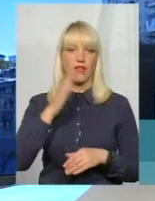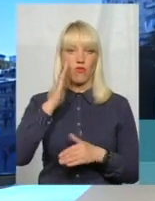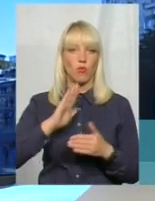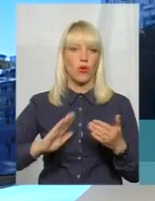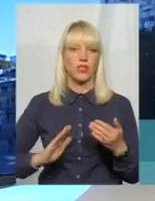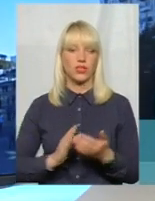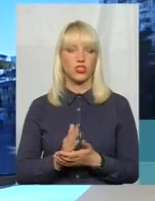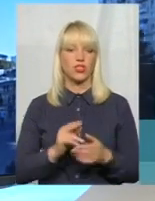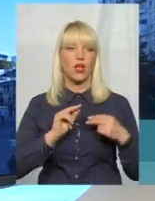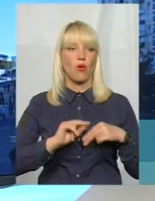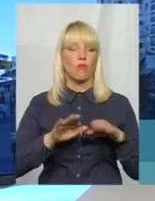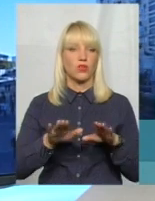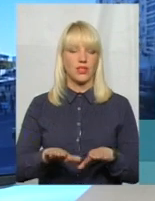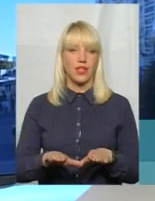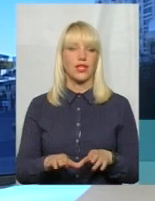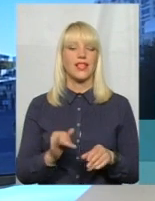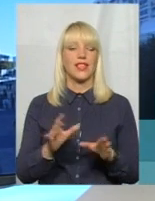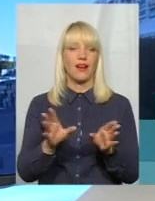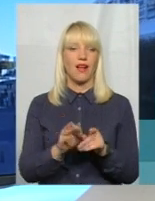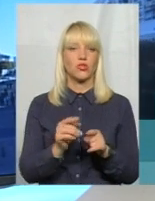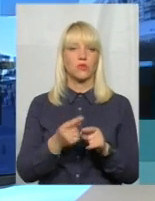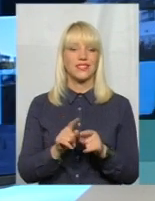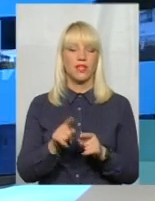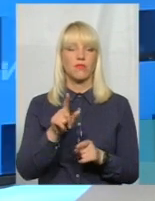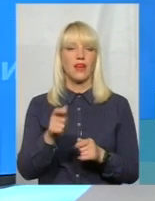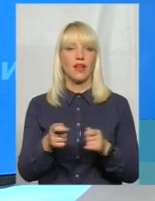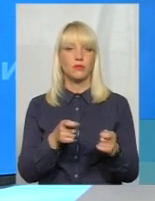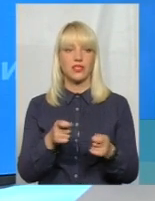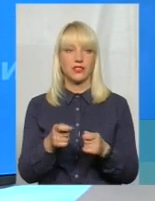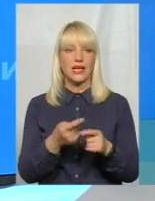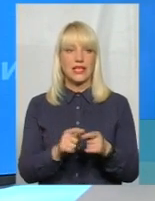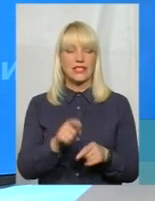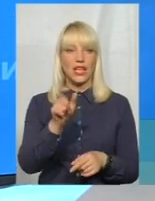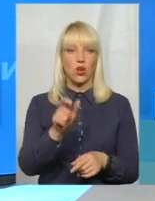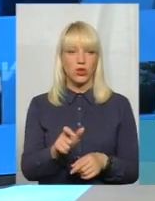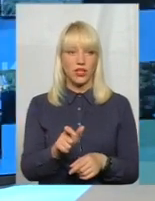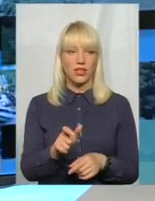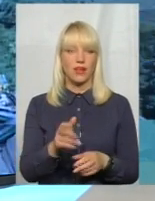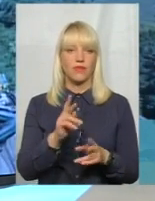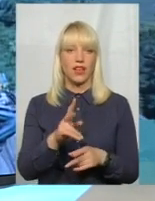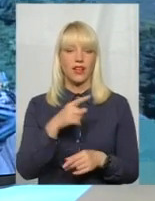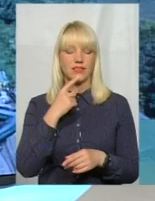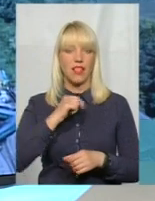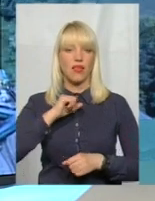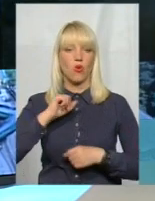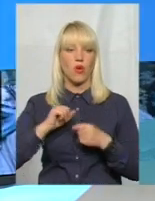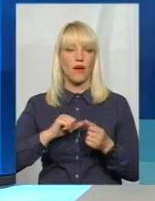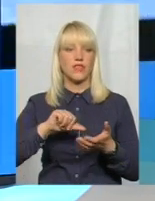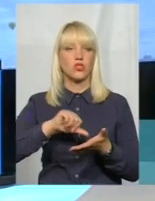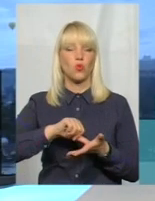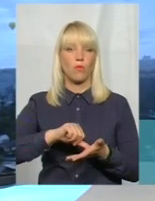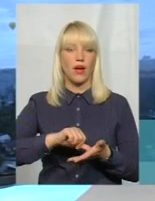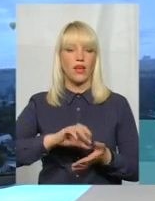посада. Політична. І разом з тим адміністративна. Ця людина, як казали колеги, виступає